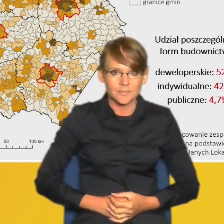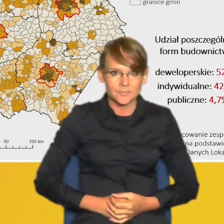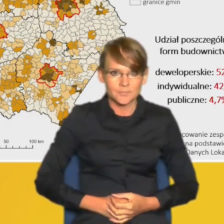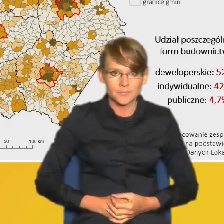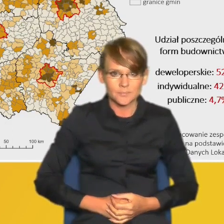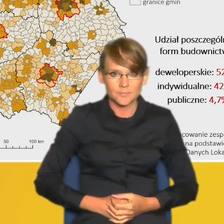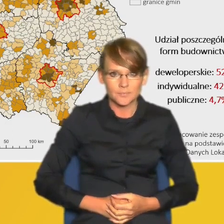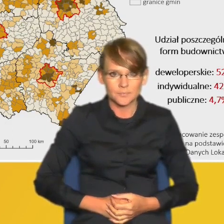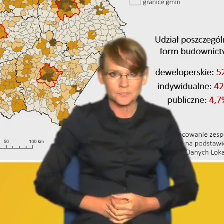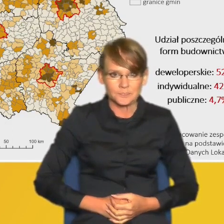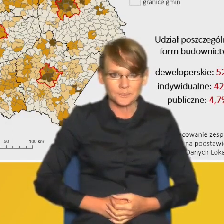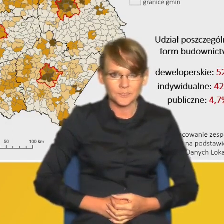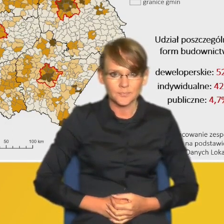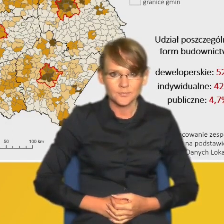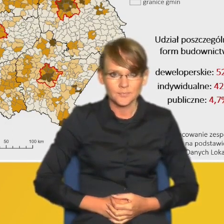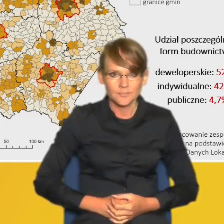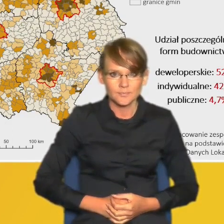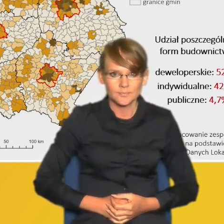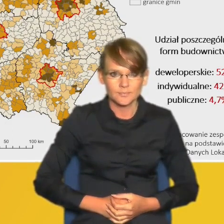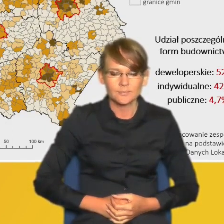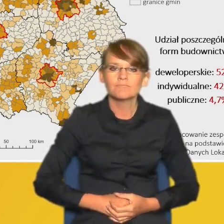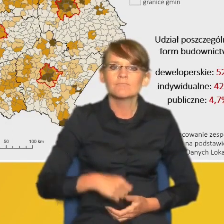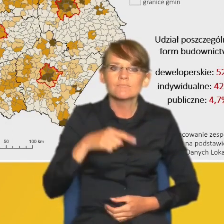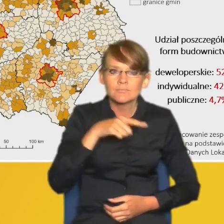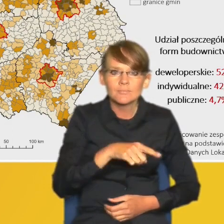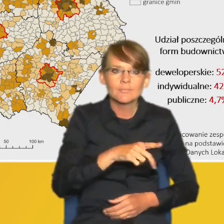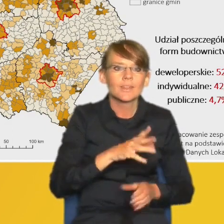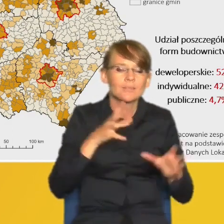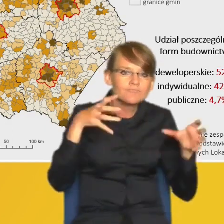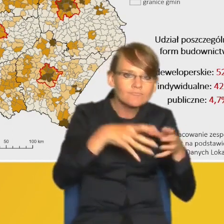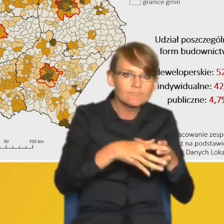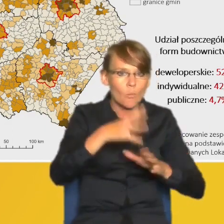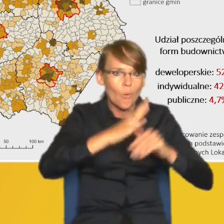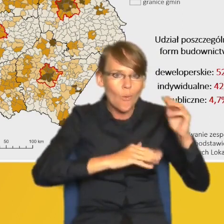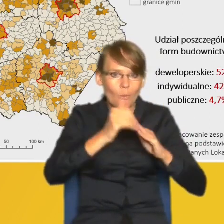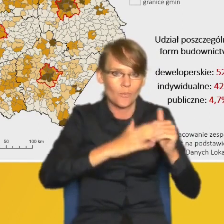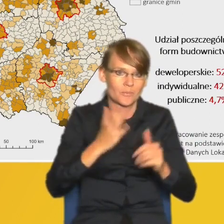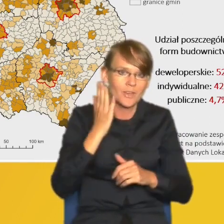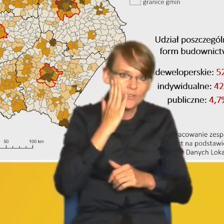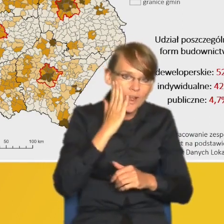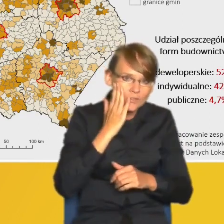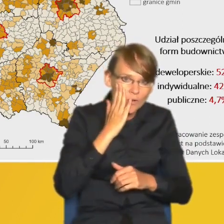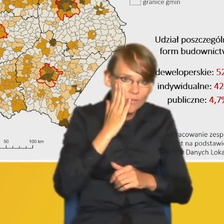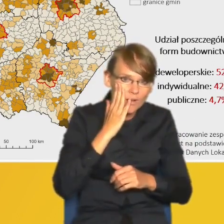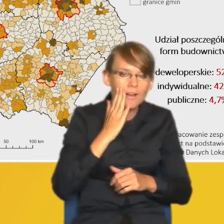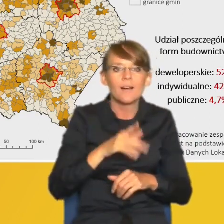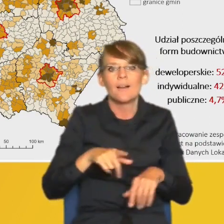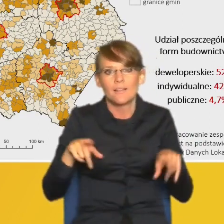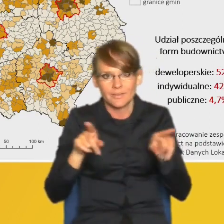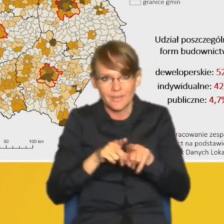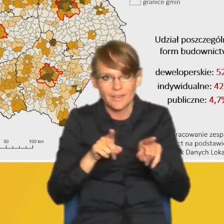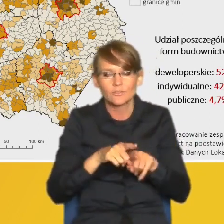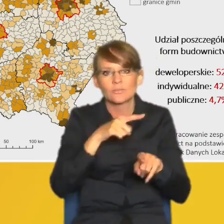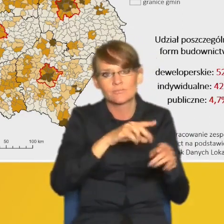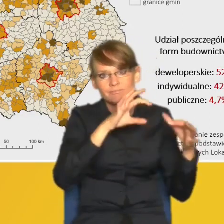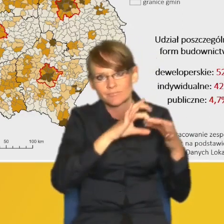Ta koncentracja budownictwa mieszkaniowego w metropoliach przekłada się również na wskaźnik